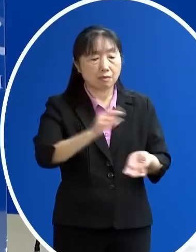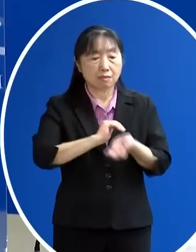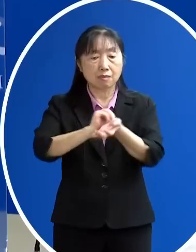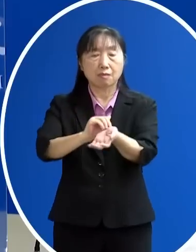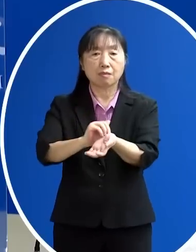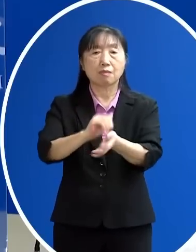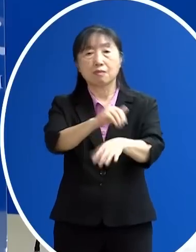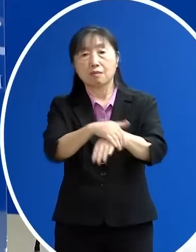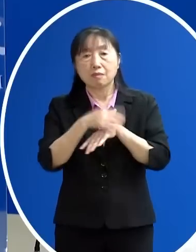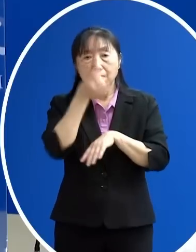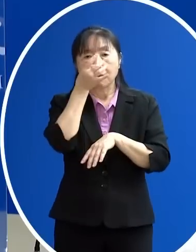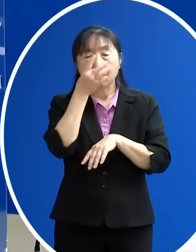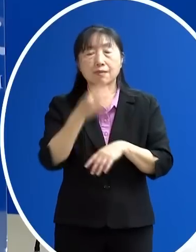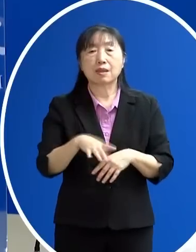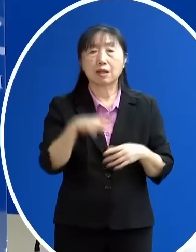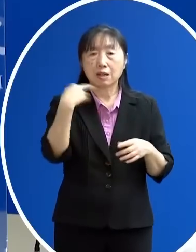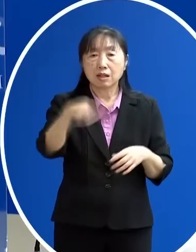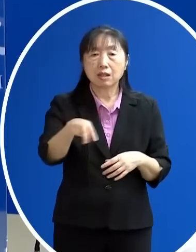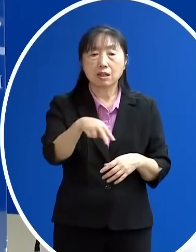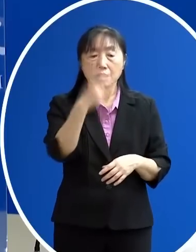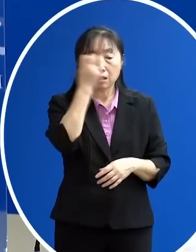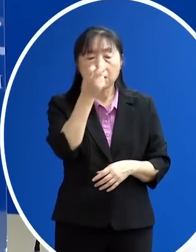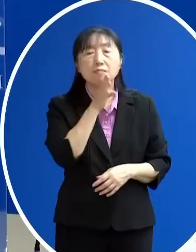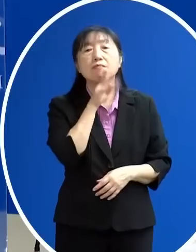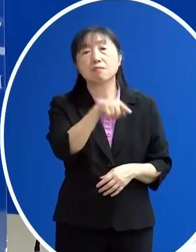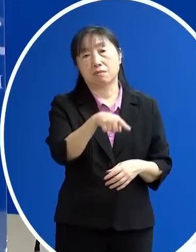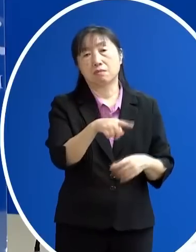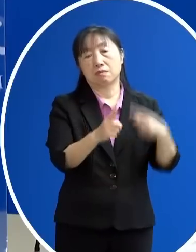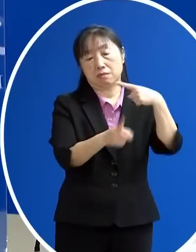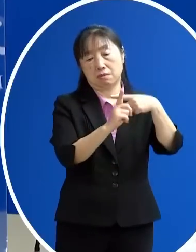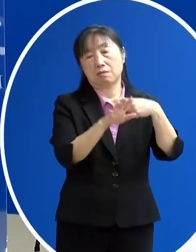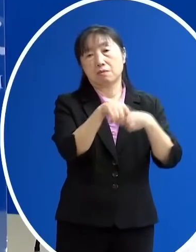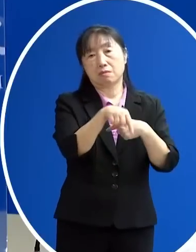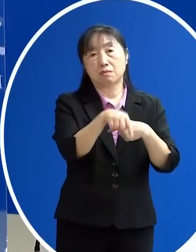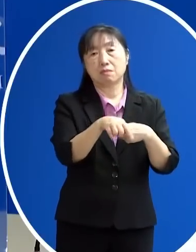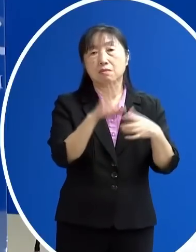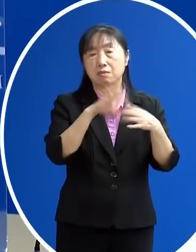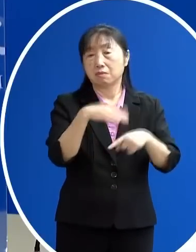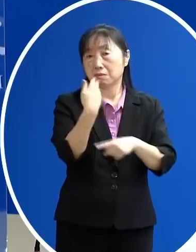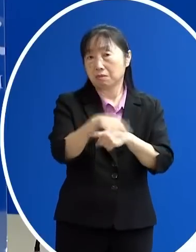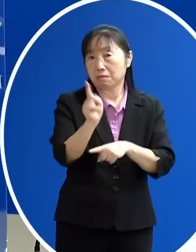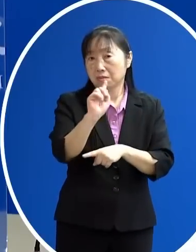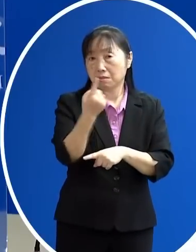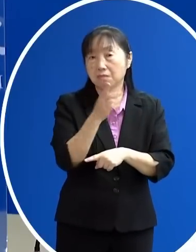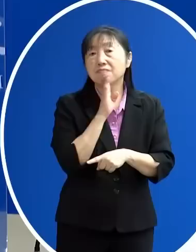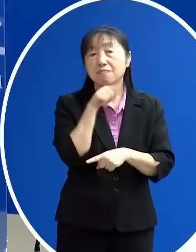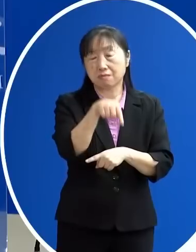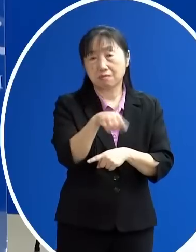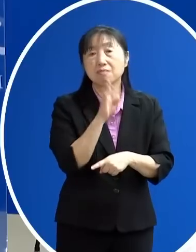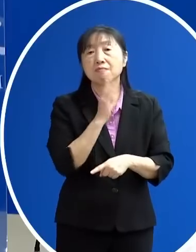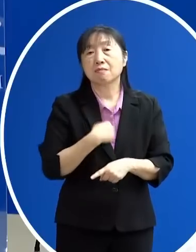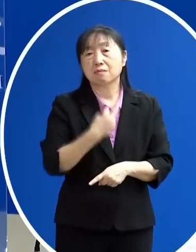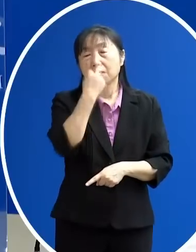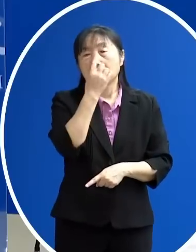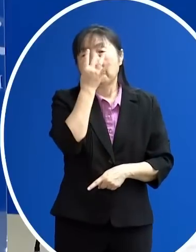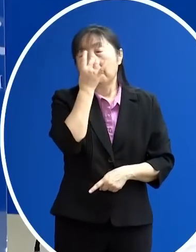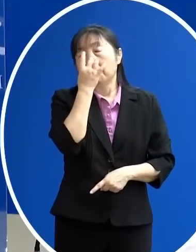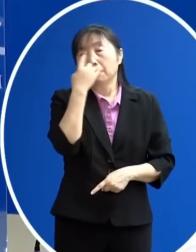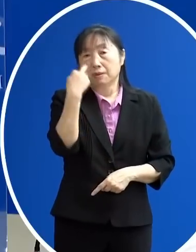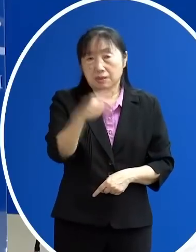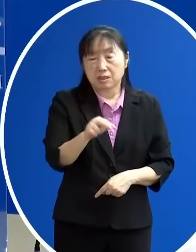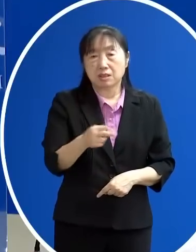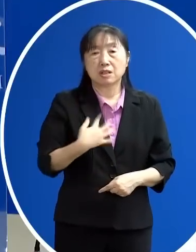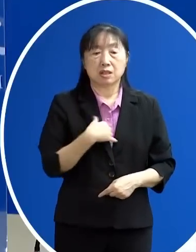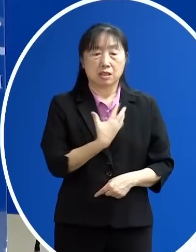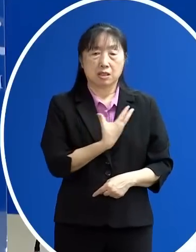效 那在送醫之後才簡直陽性 所以也死亡的原因有列出來是急性呼吸衰竭跟